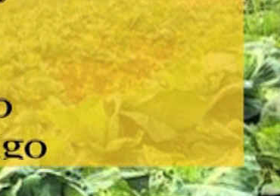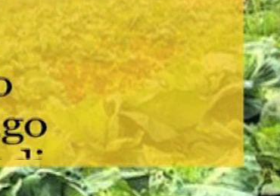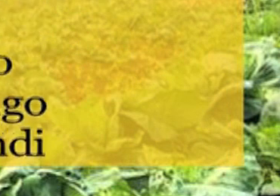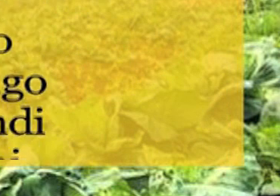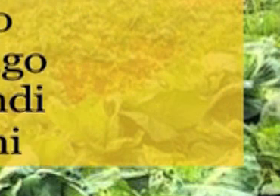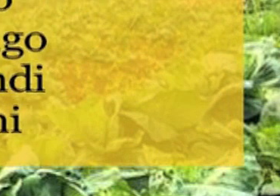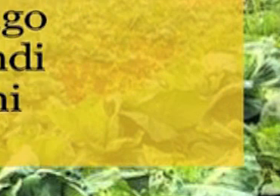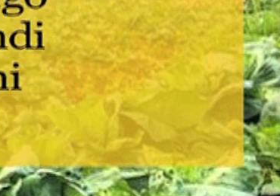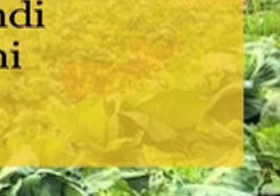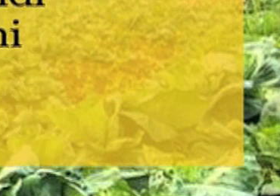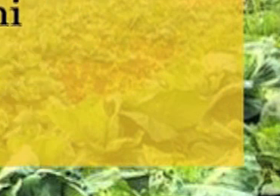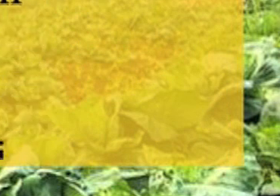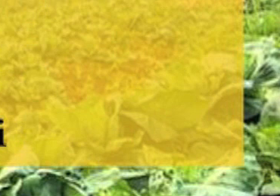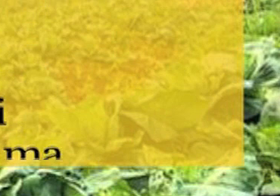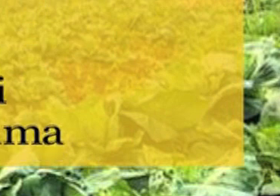Tau Tau Tau